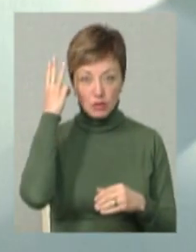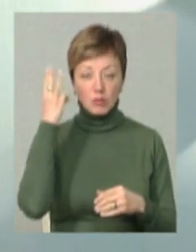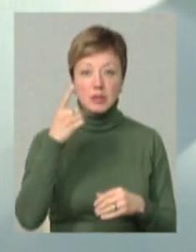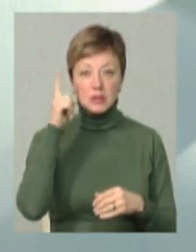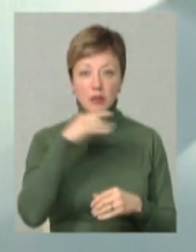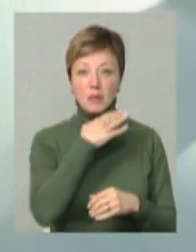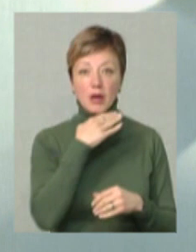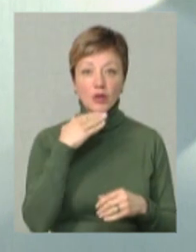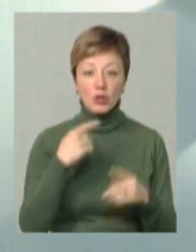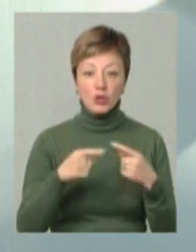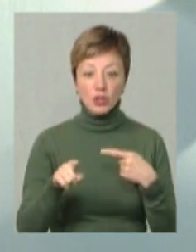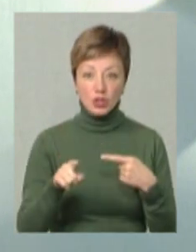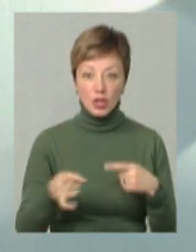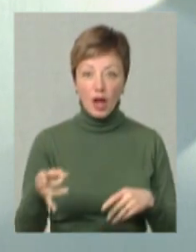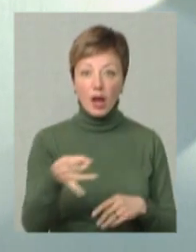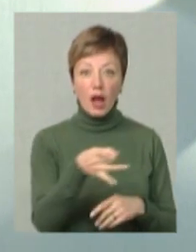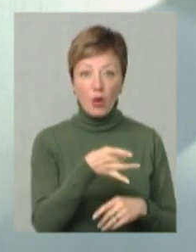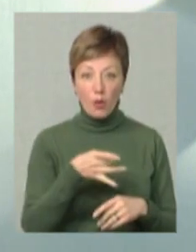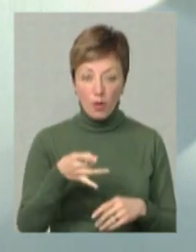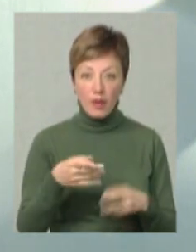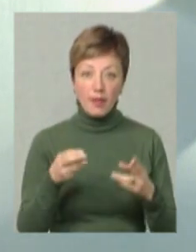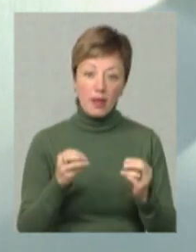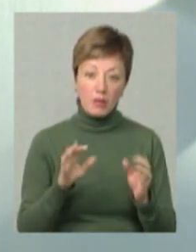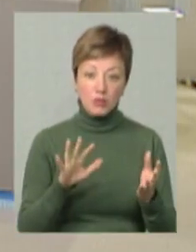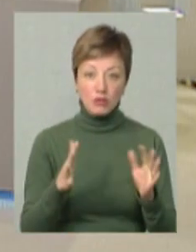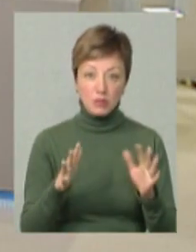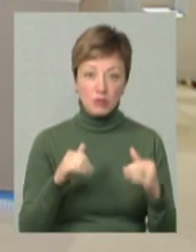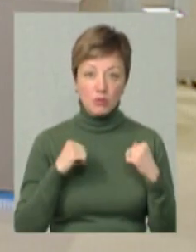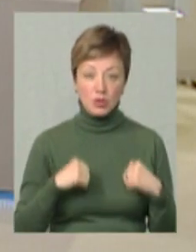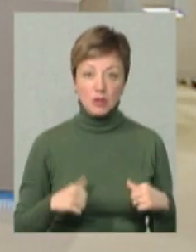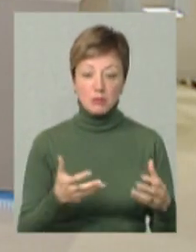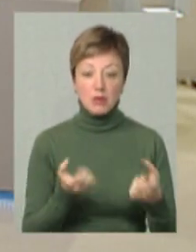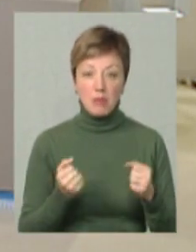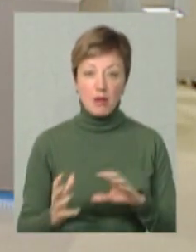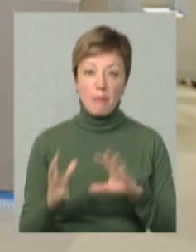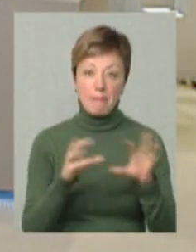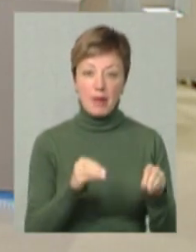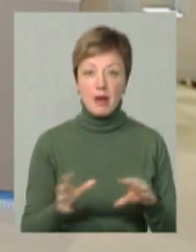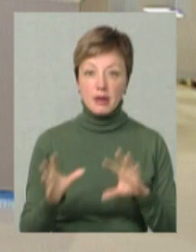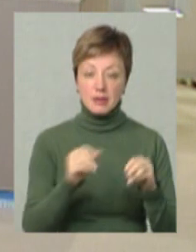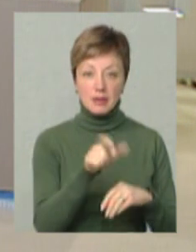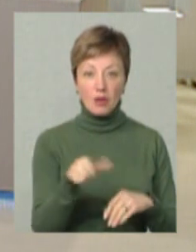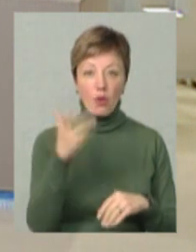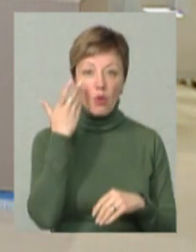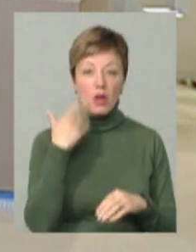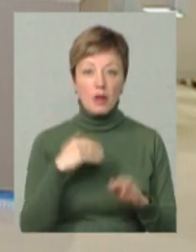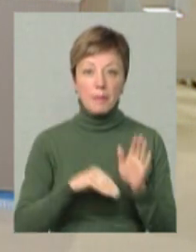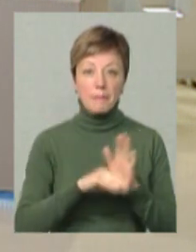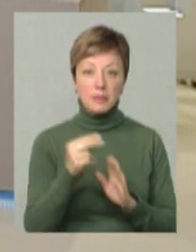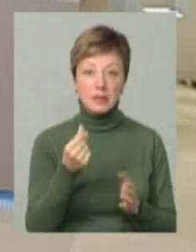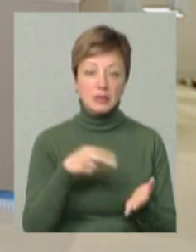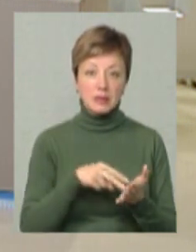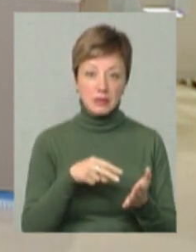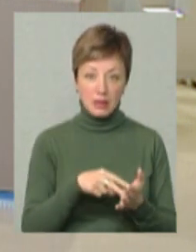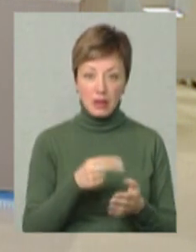що в багатьох інших регіонах, де більш-менш спокійно, які приймають переселенців, коли підвищуваються ціни